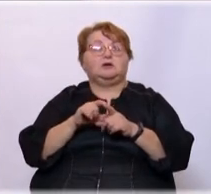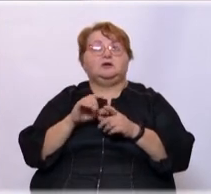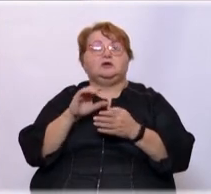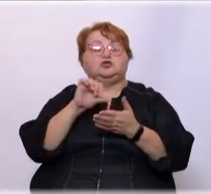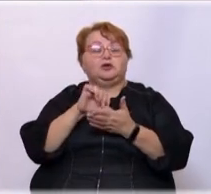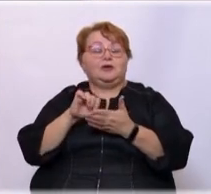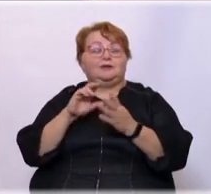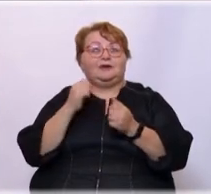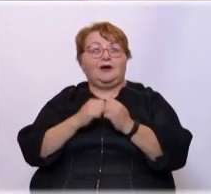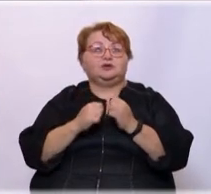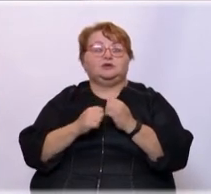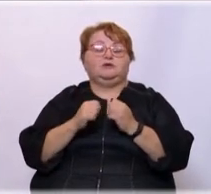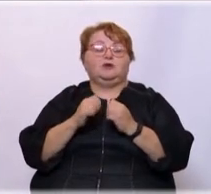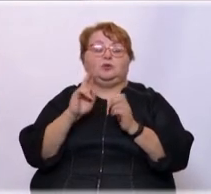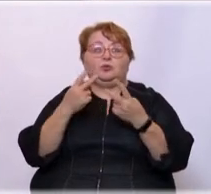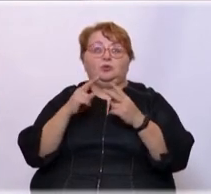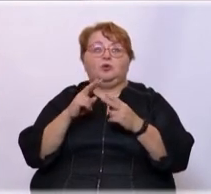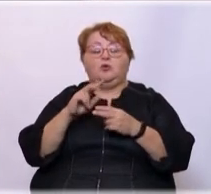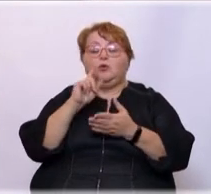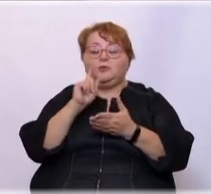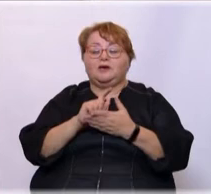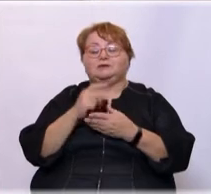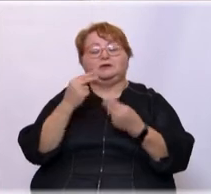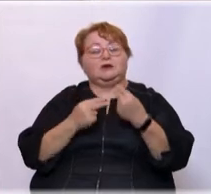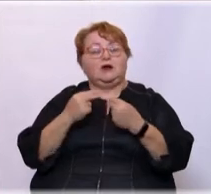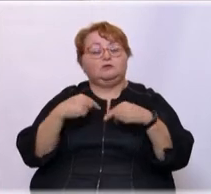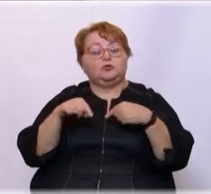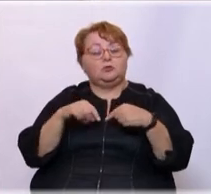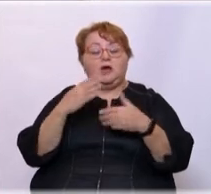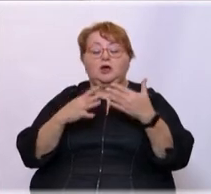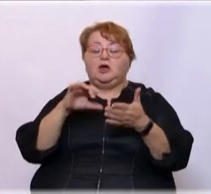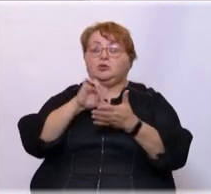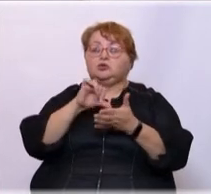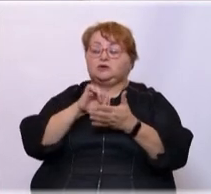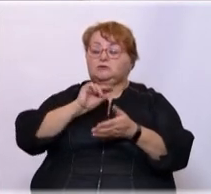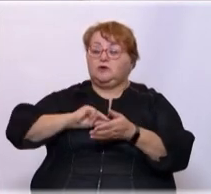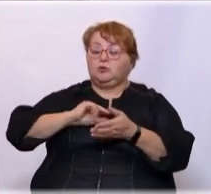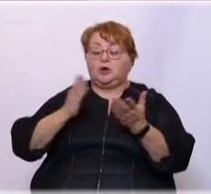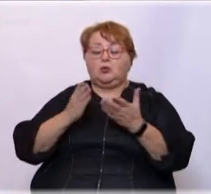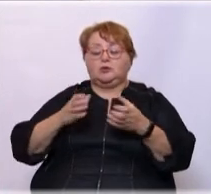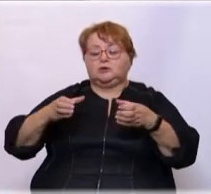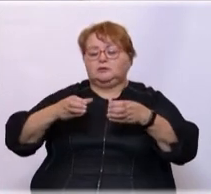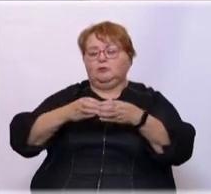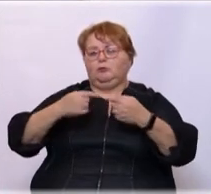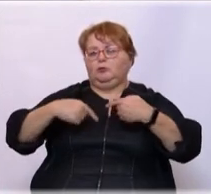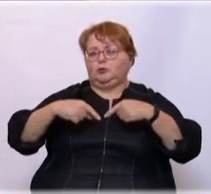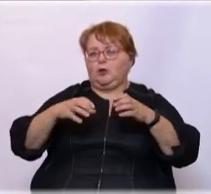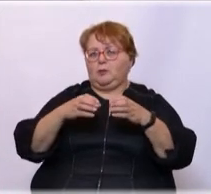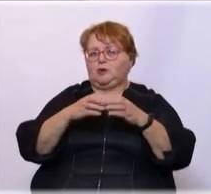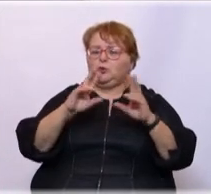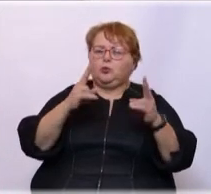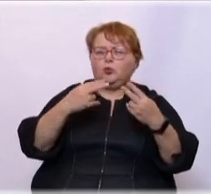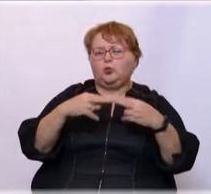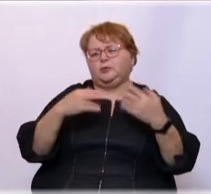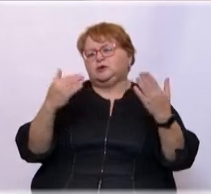Каждый член клуба обязан играть в футбол или участвовать в работе какой-то футбольной команды. Клубной